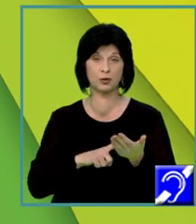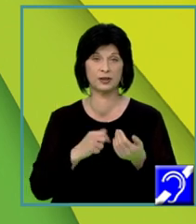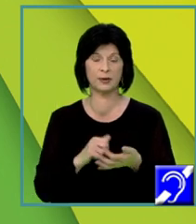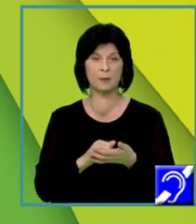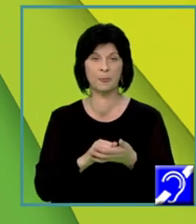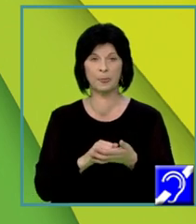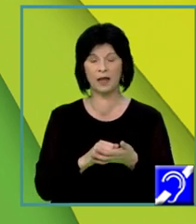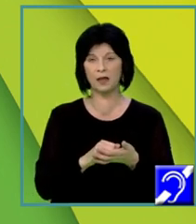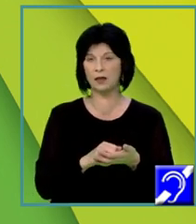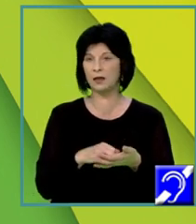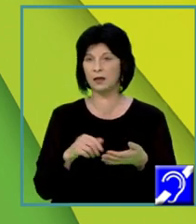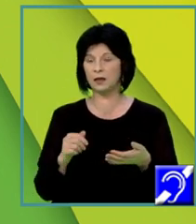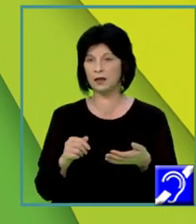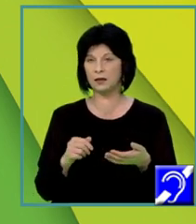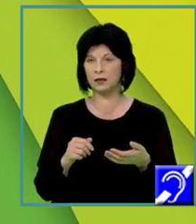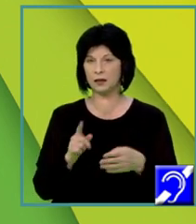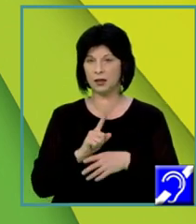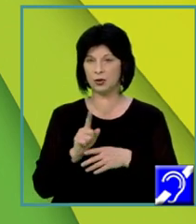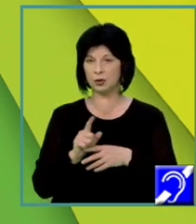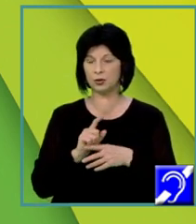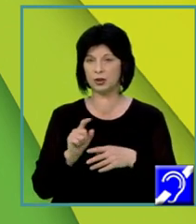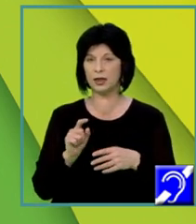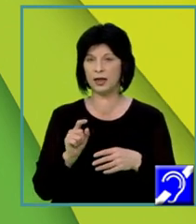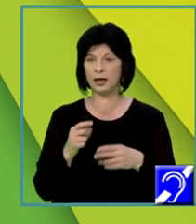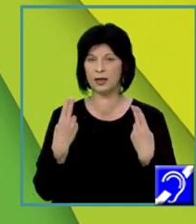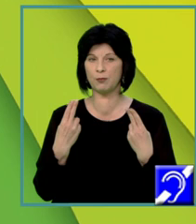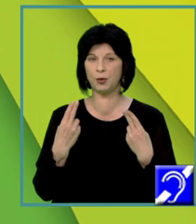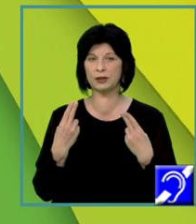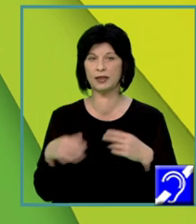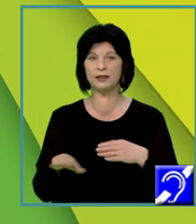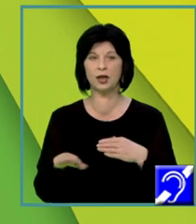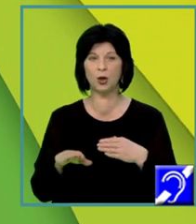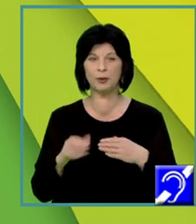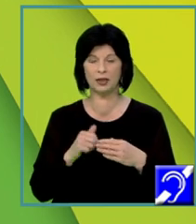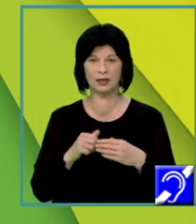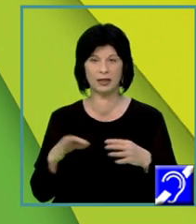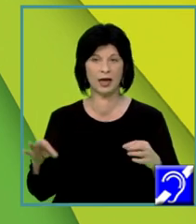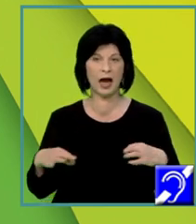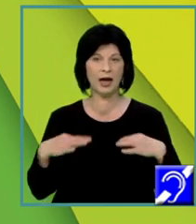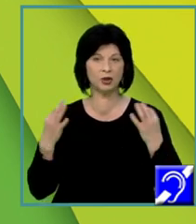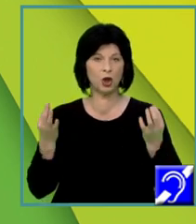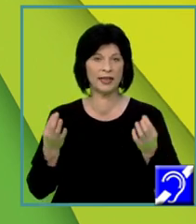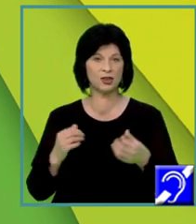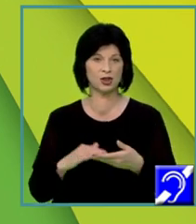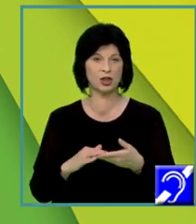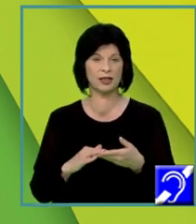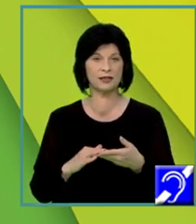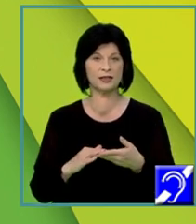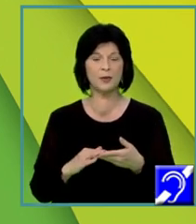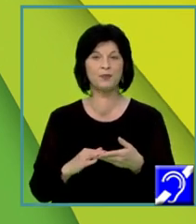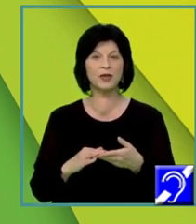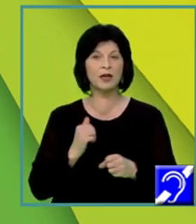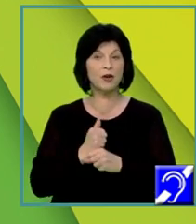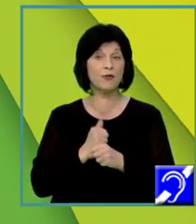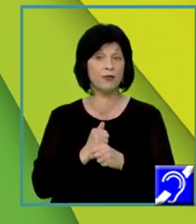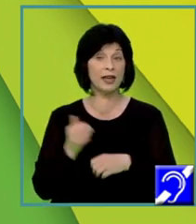copilărie, sănătate fragilă, adolescență decide că vrea să devină sănătos și voinic, practică în not, oină. Am subliniat